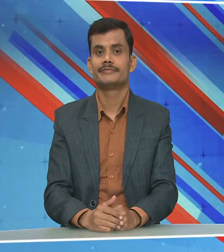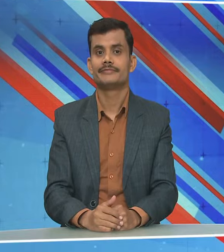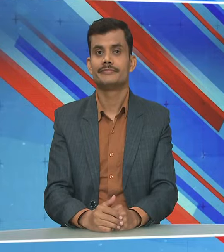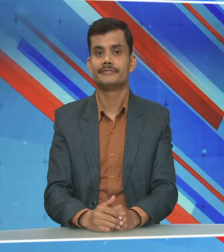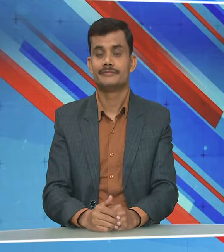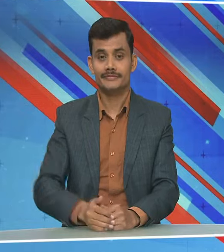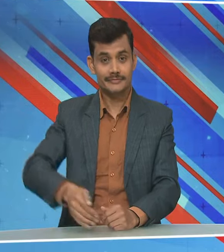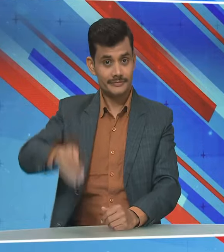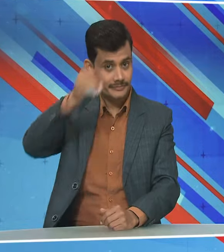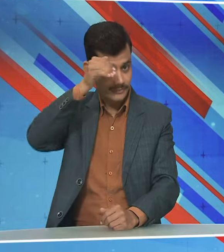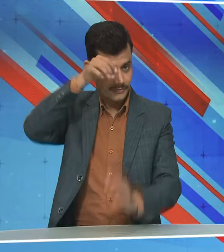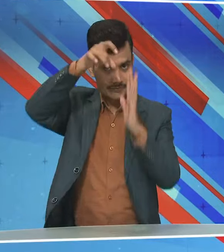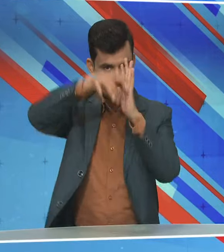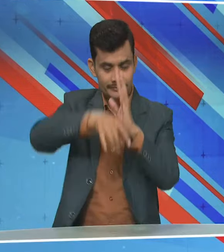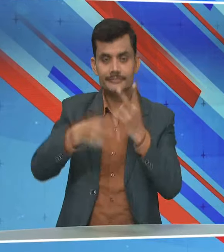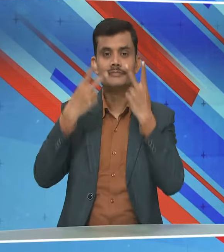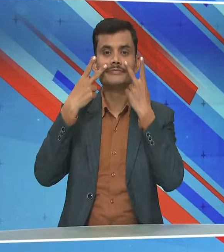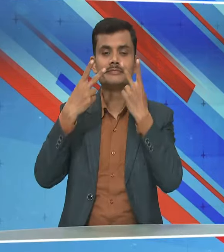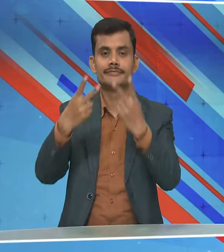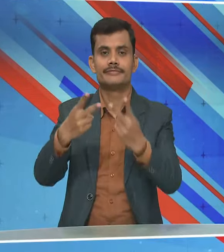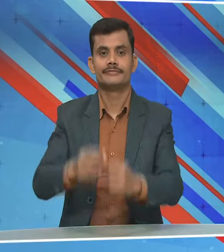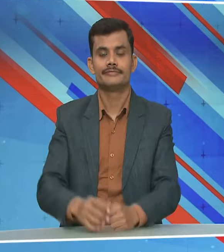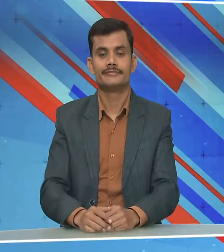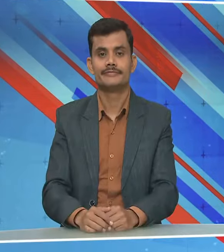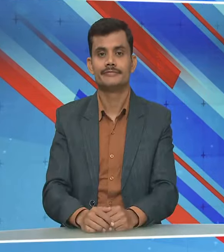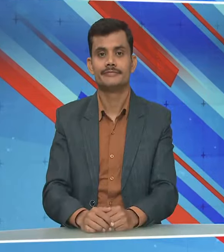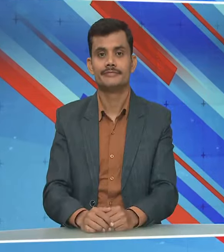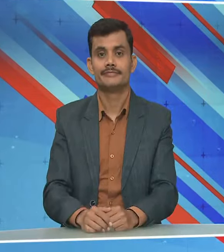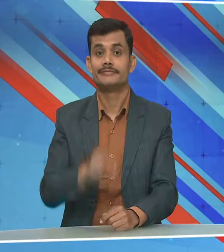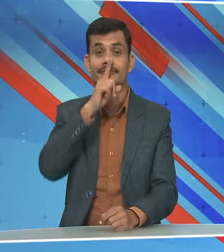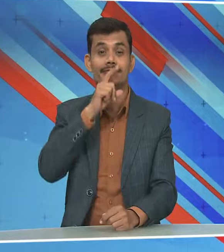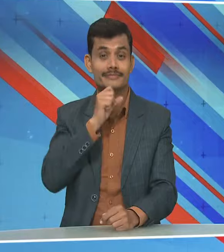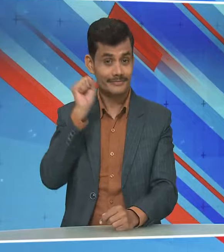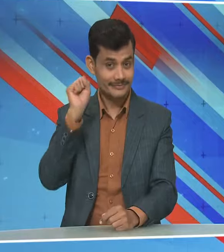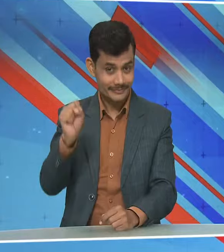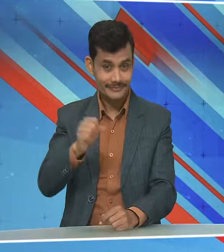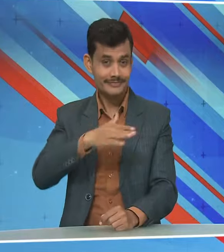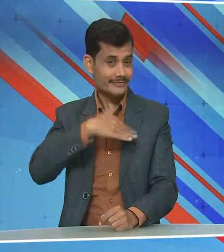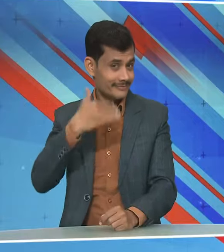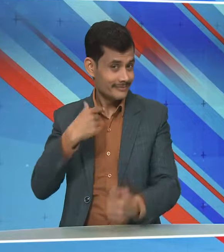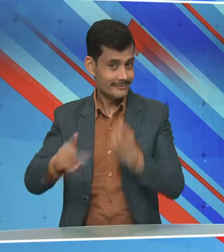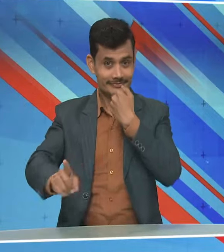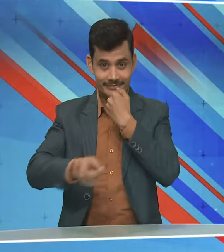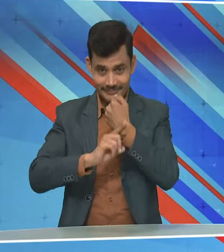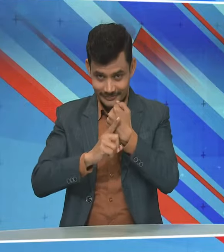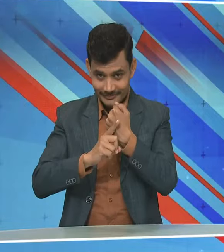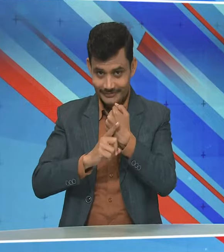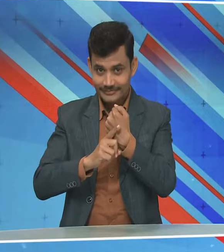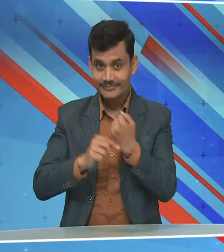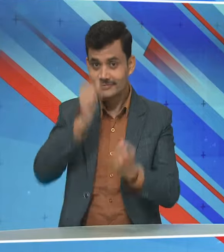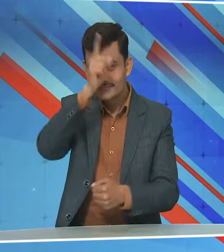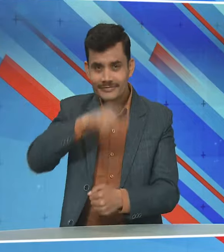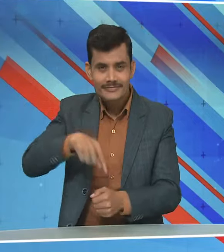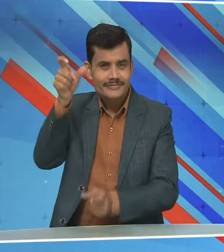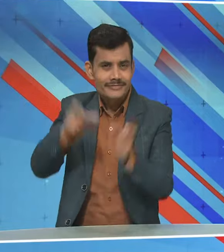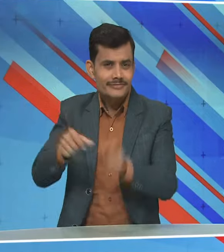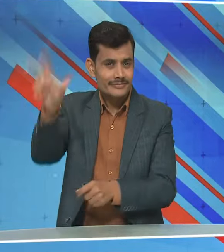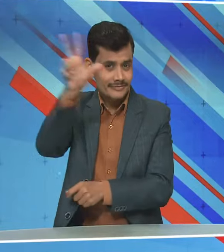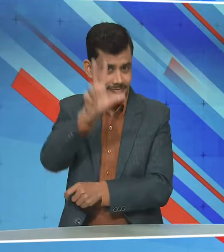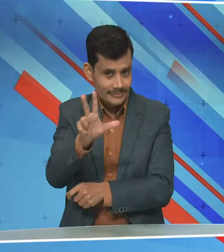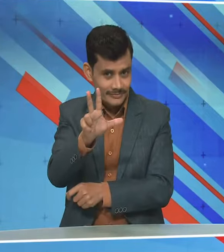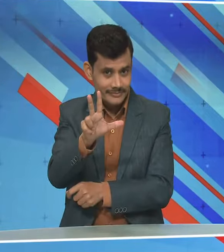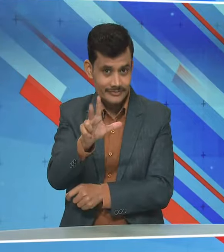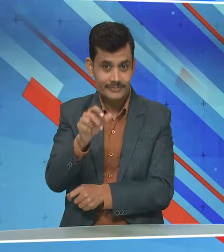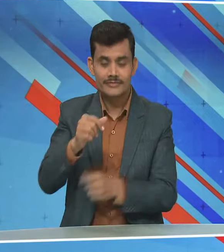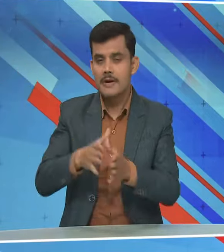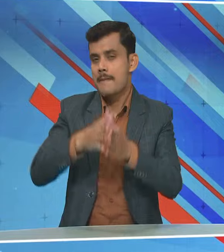और आएए खबरों को विस्तार से देखते हैं कतर में मौत की सजा जहेल रहे आठ भारतिय नागरिकों